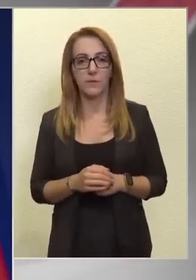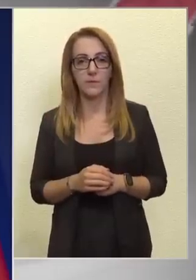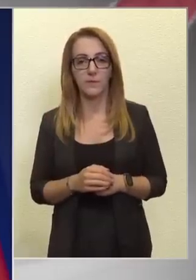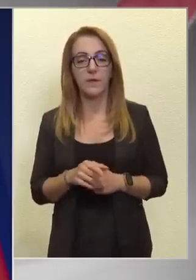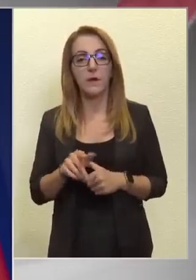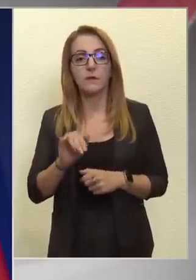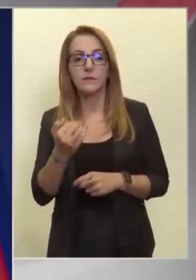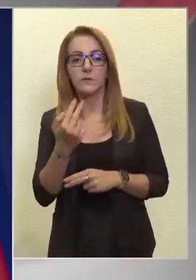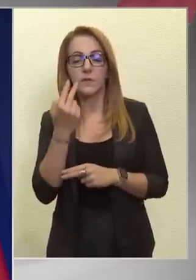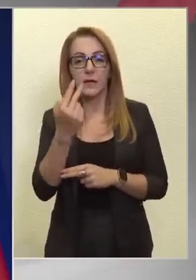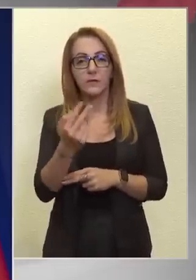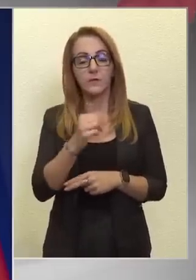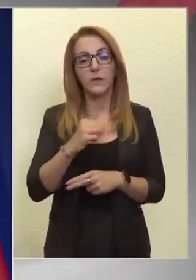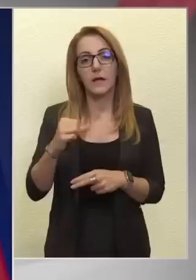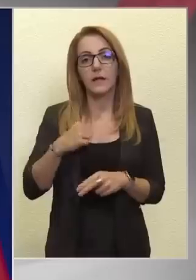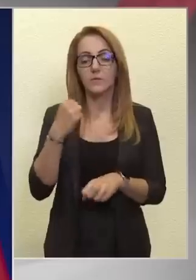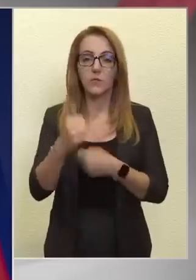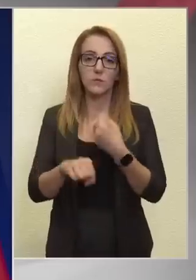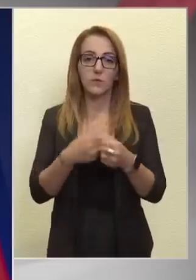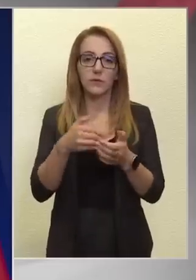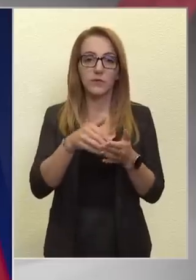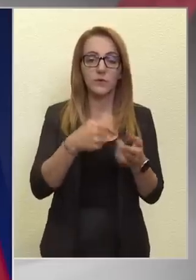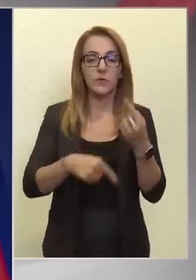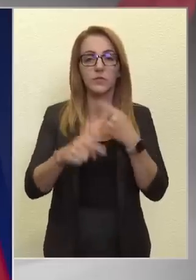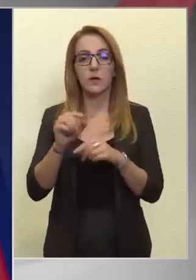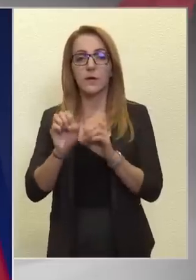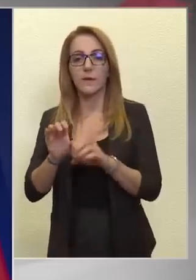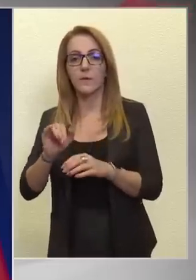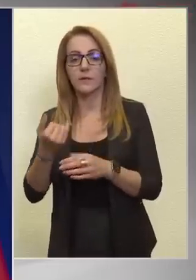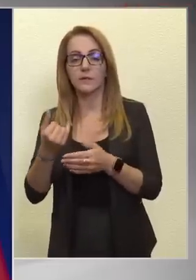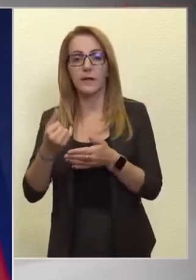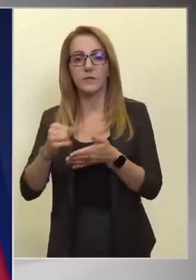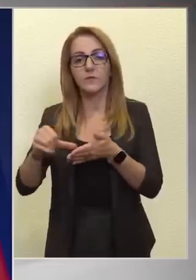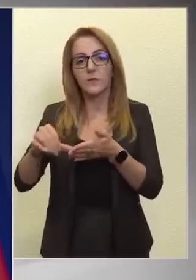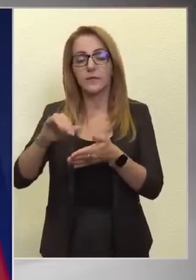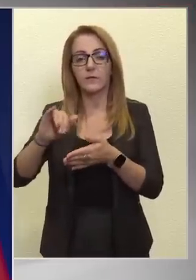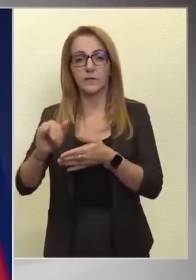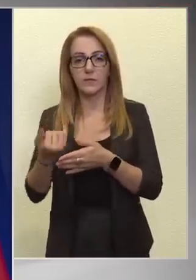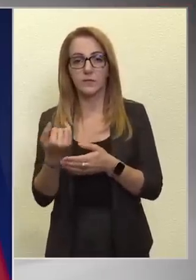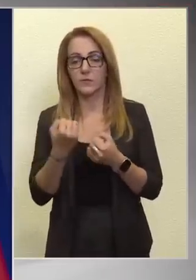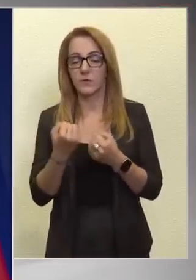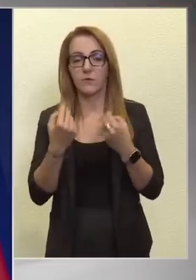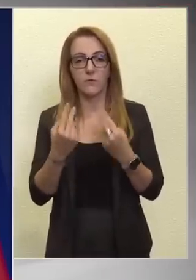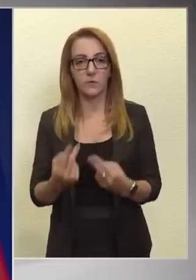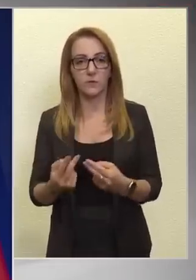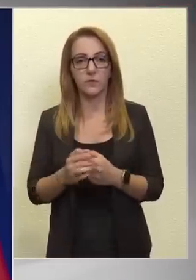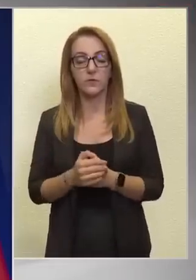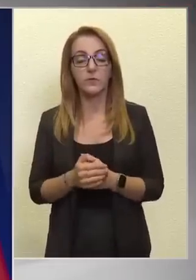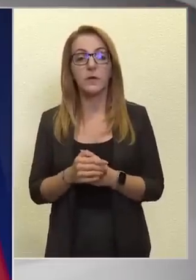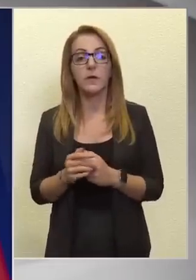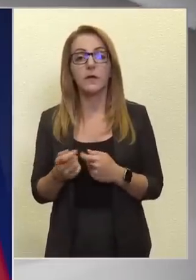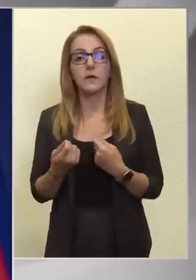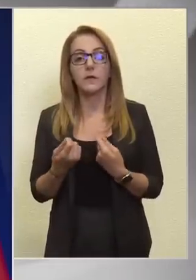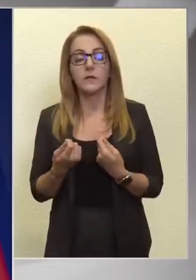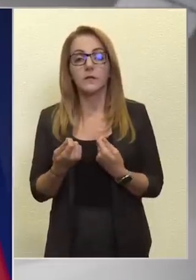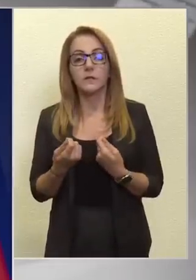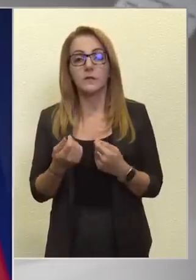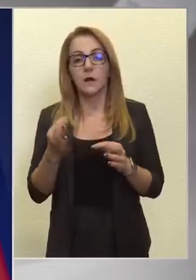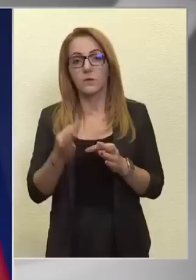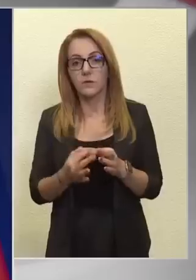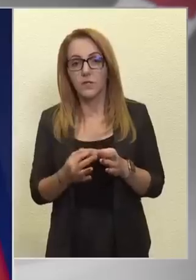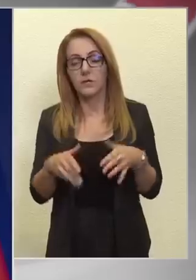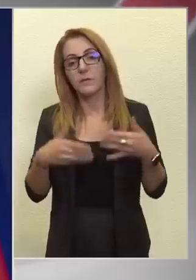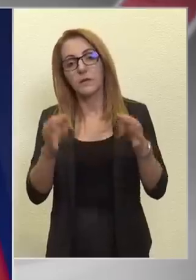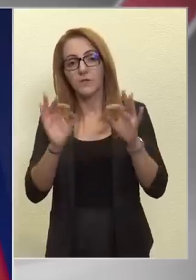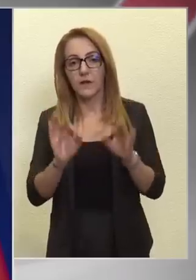Azt is látjuk, hogy nem csak a működési költség, hanem a beruházás finanszírozás nagyon-nagyon fontos, és adott esetben a nagyvállalatokat sem